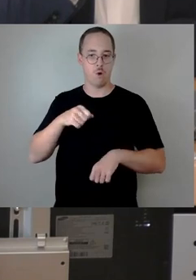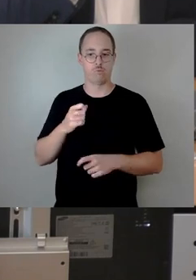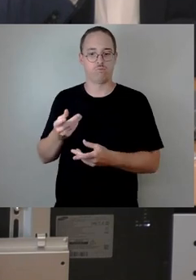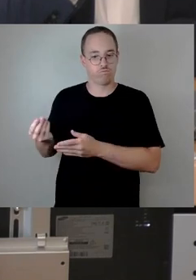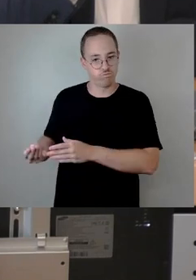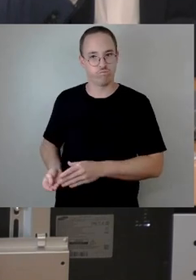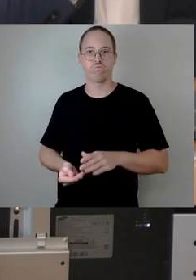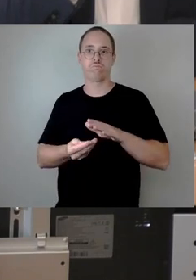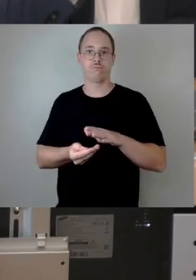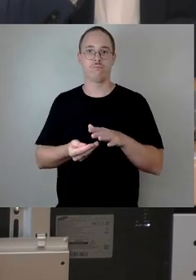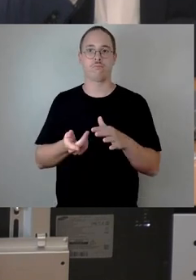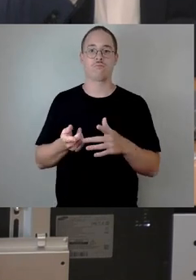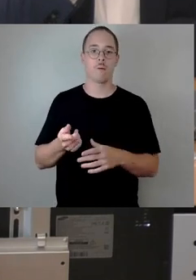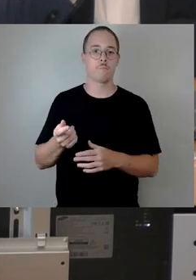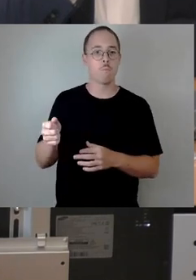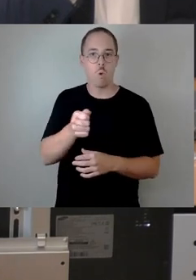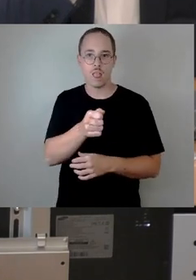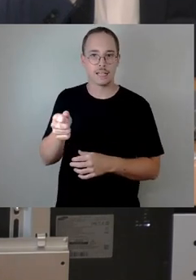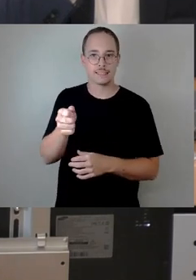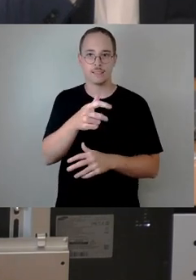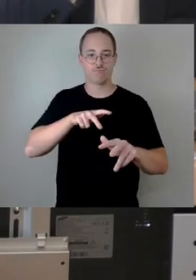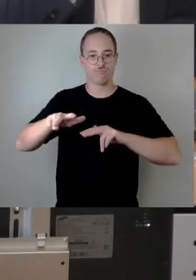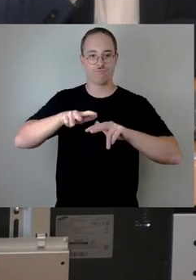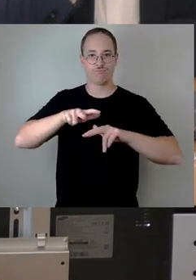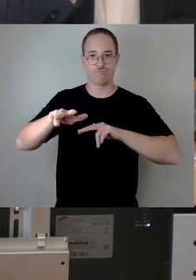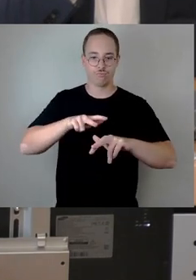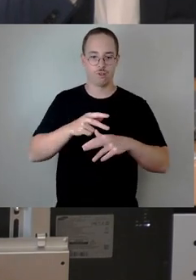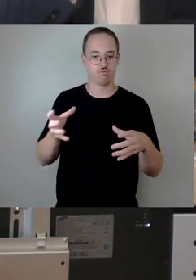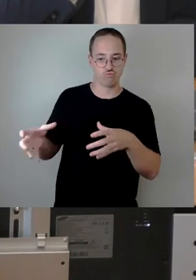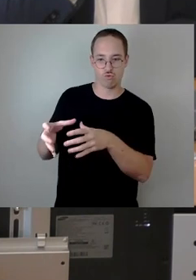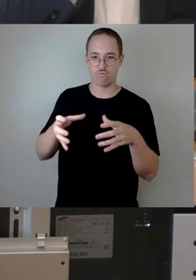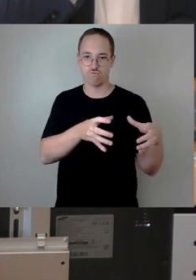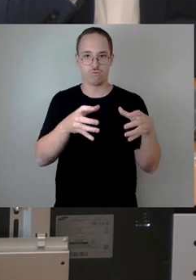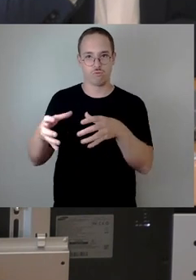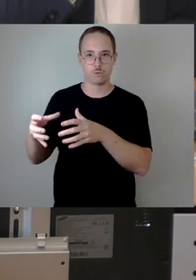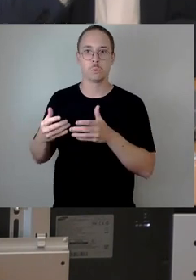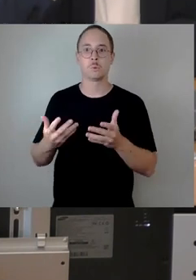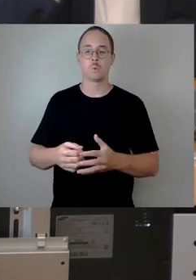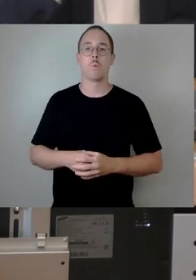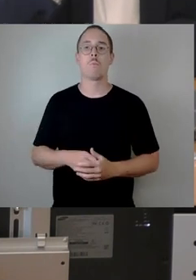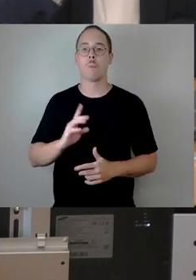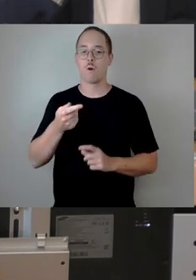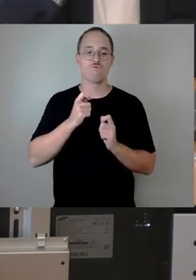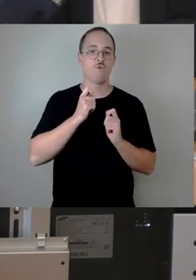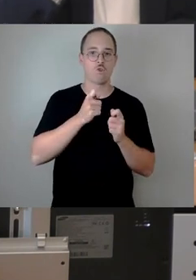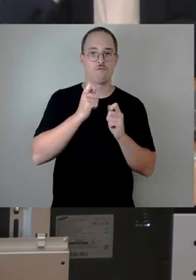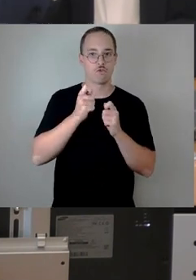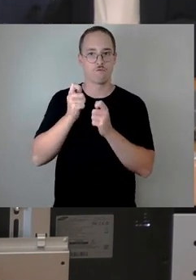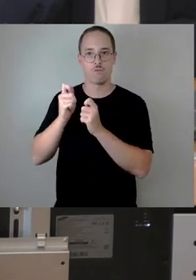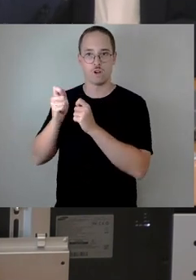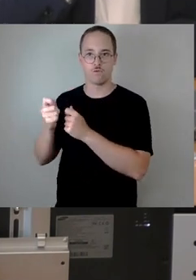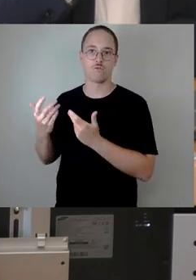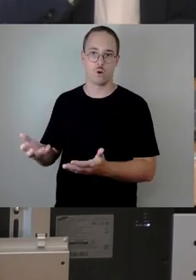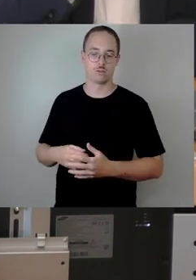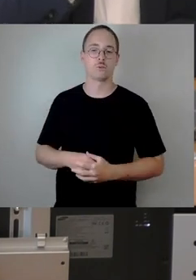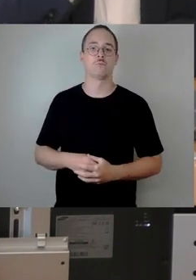zusammenführen und Vorschläge unterbreiten. Aber die Bereitschaft zur Kooperation muss von Ihnen kommen. Und